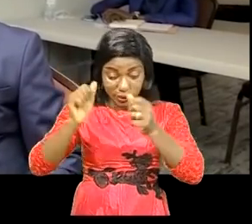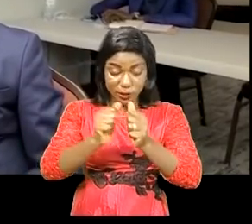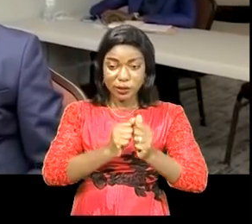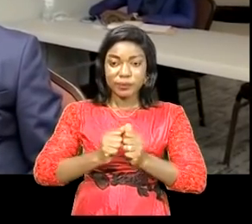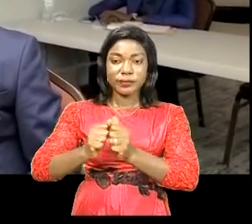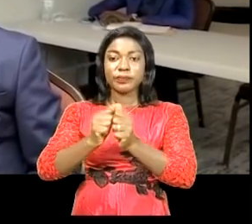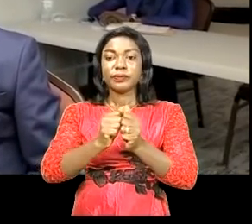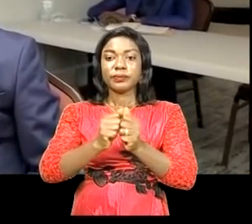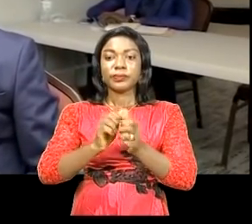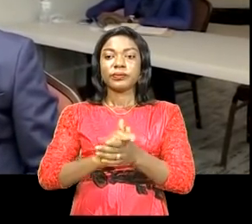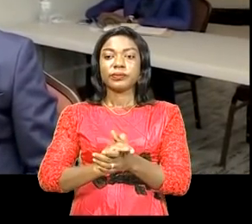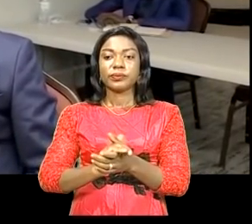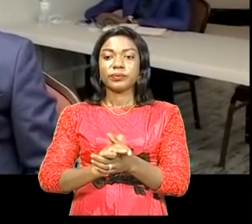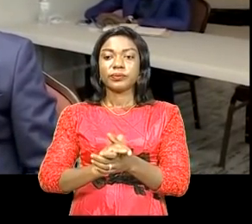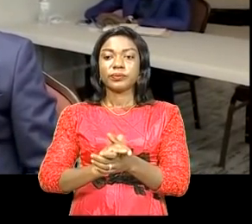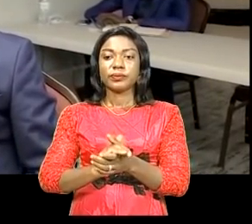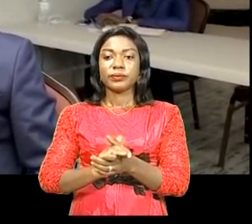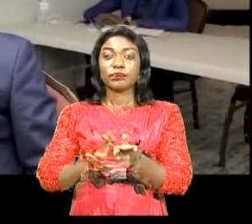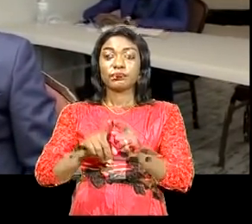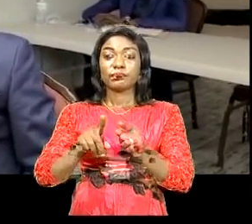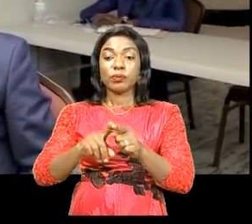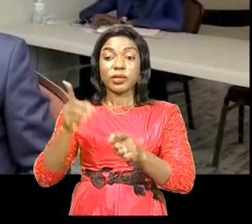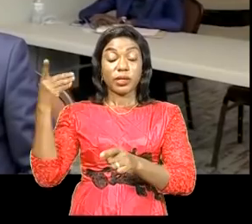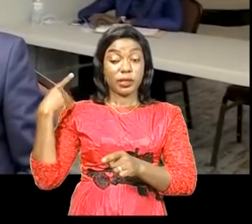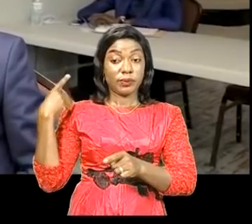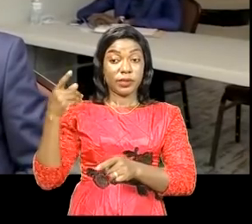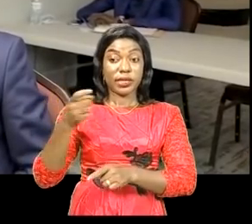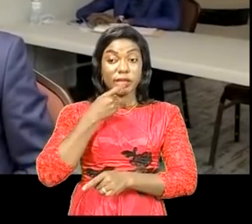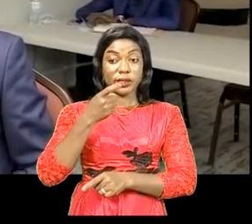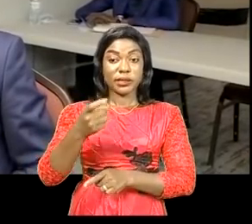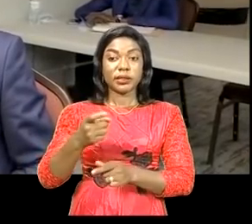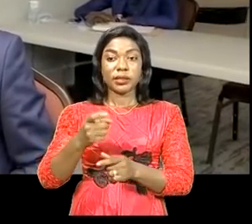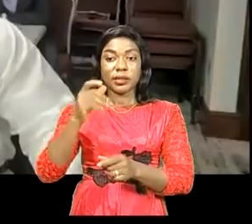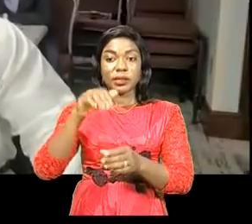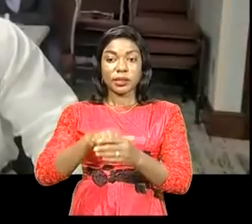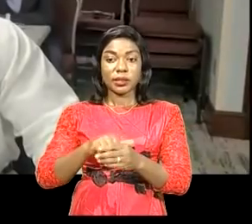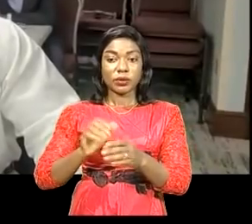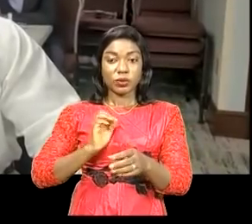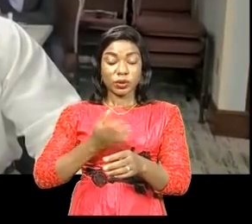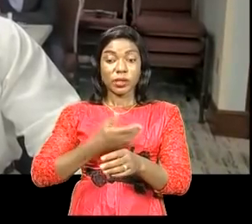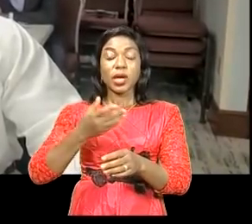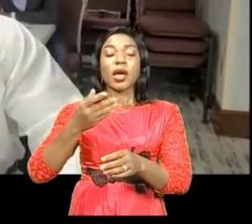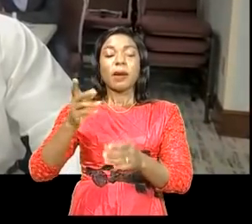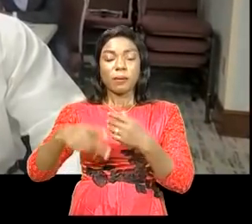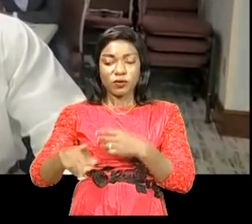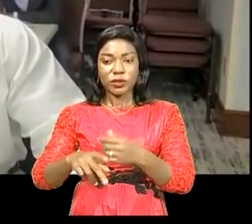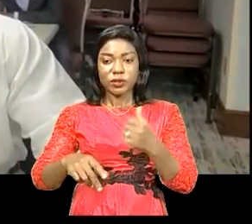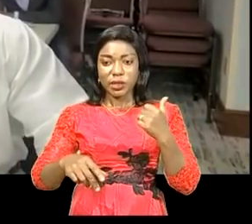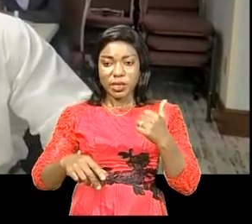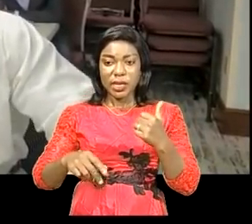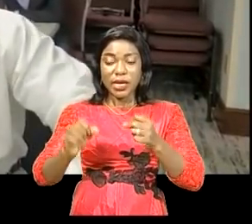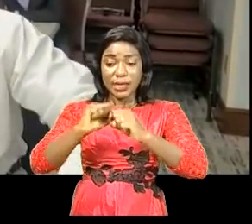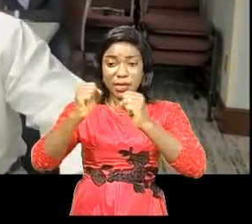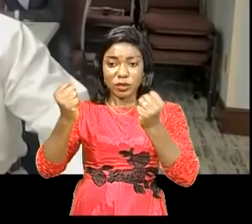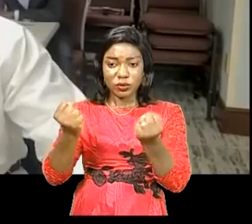comme le député a dit notre province avec monsieur Nicolas James patron de la société